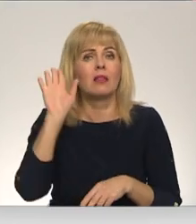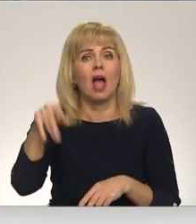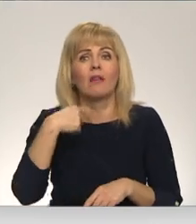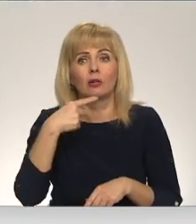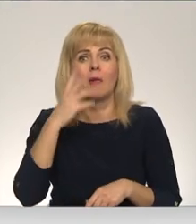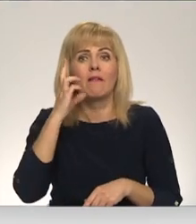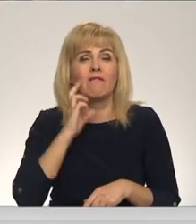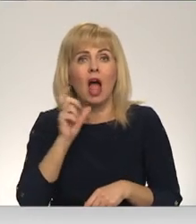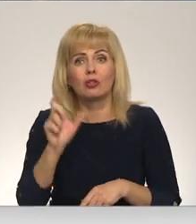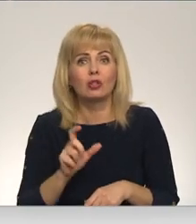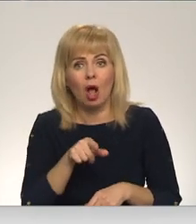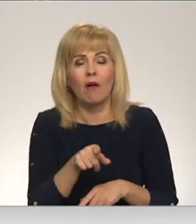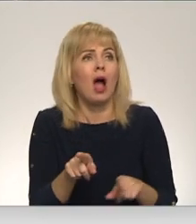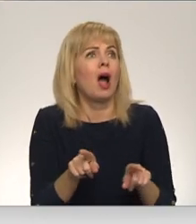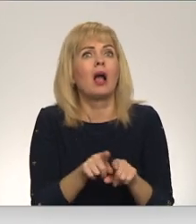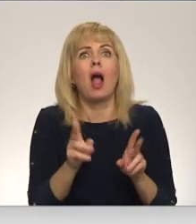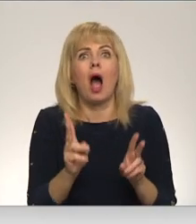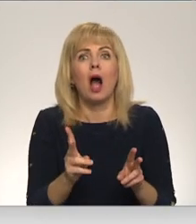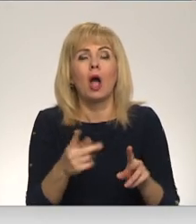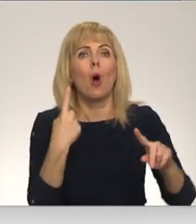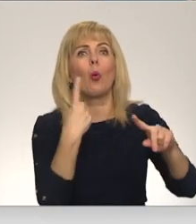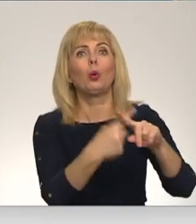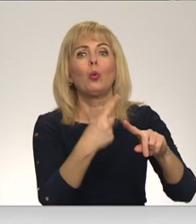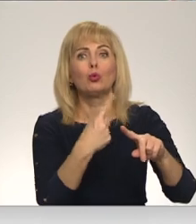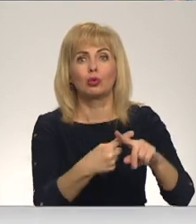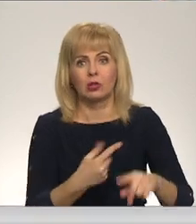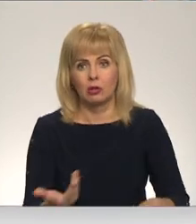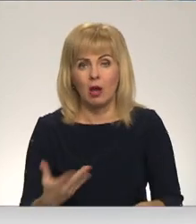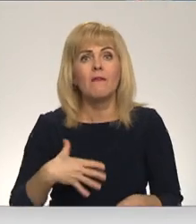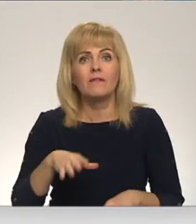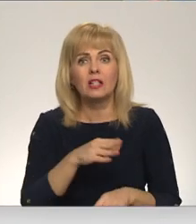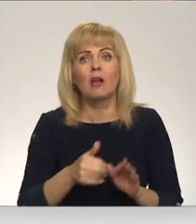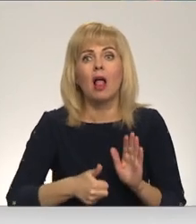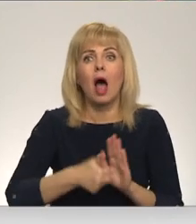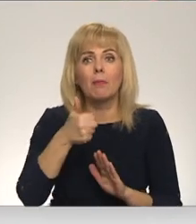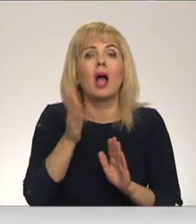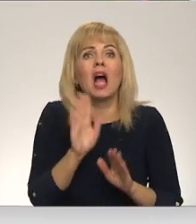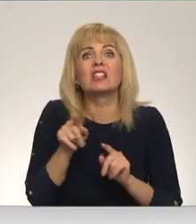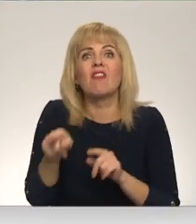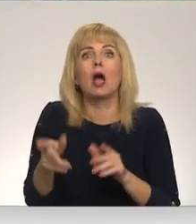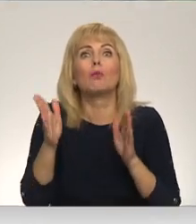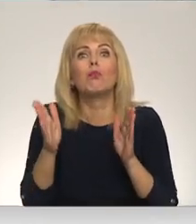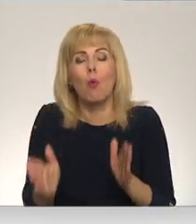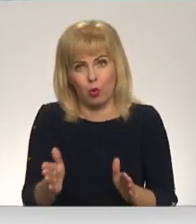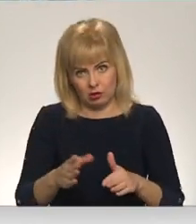vecām cilvēkam tas ir zinīt tā kā krusts pie defizīm. Viss labākais, kas var būt.